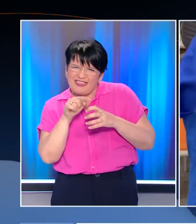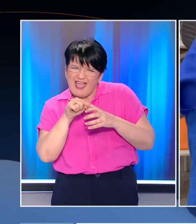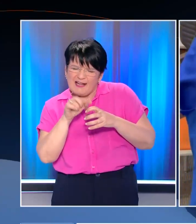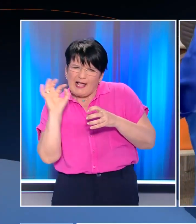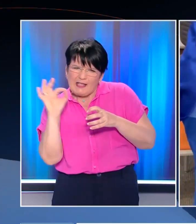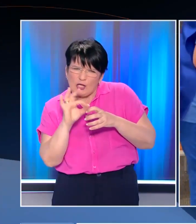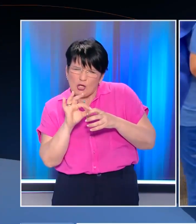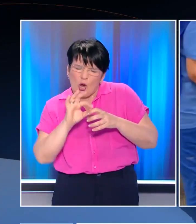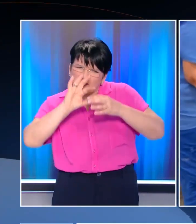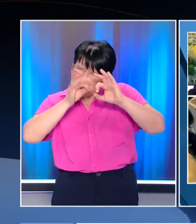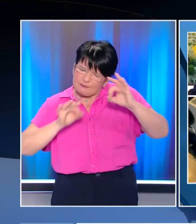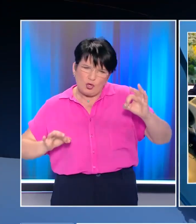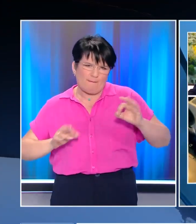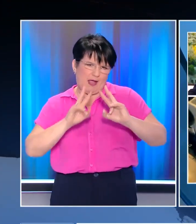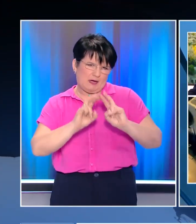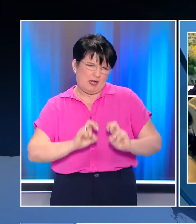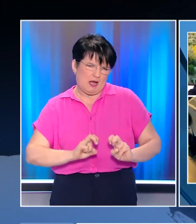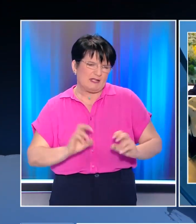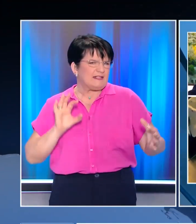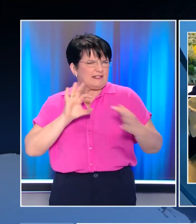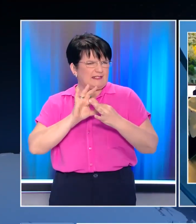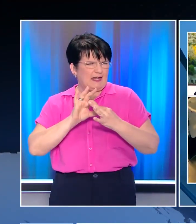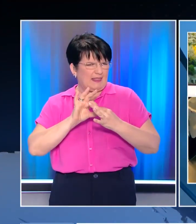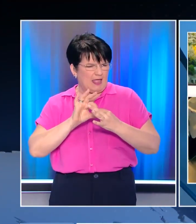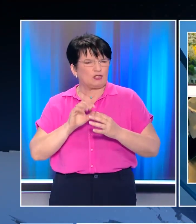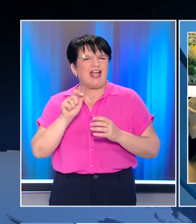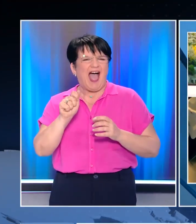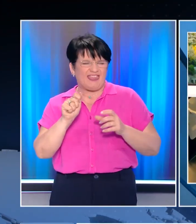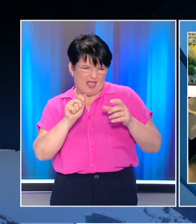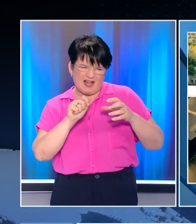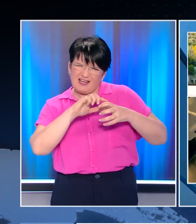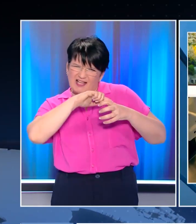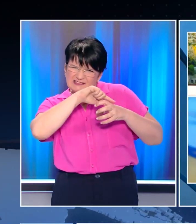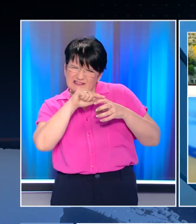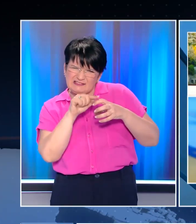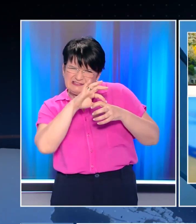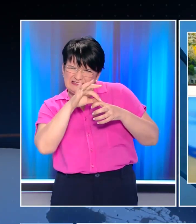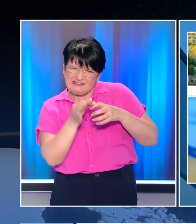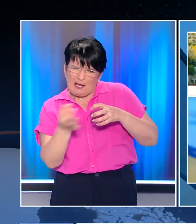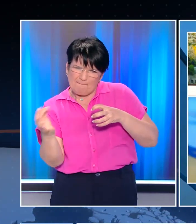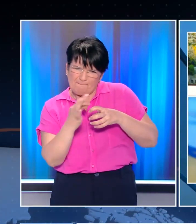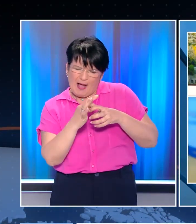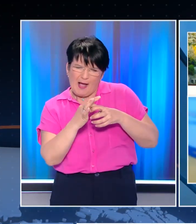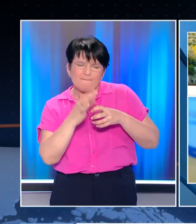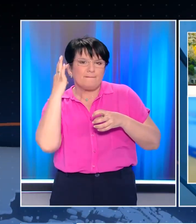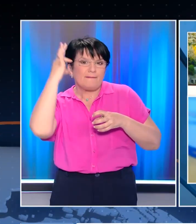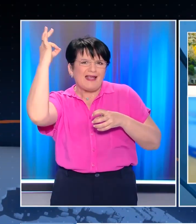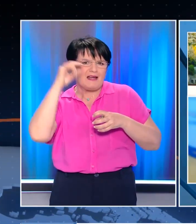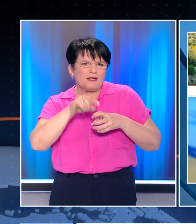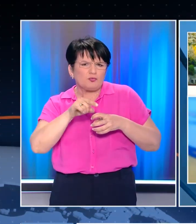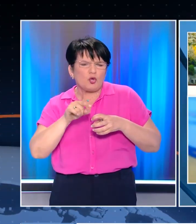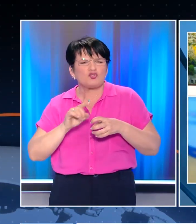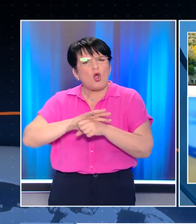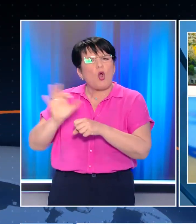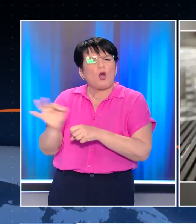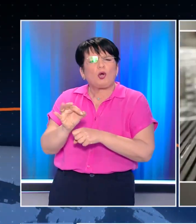ειδικοί εξετάζουν εξονυχιστικά. Συνδέεται με κάποιο τύπο αδενοϊού, αλλά όχι σε όλες τις περιπτώσεις. Δεν φαίνεται να συνδέεται με